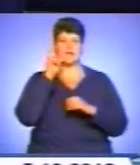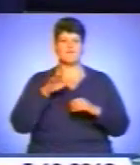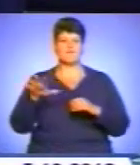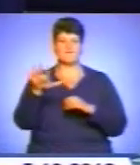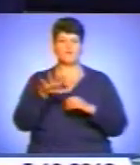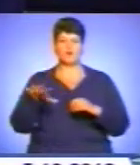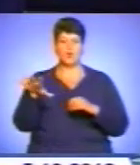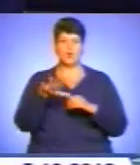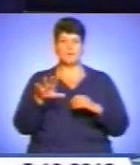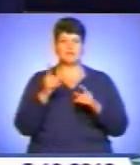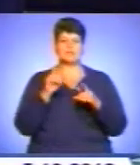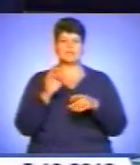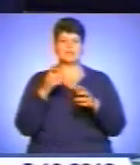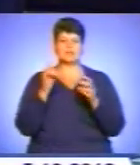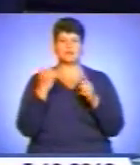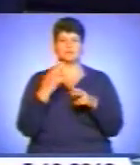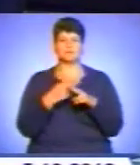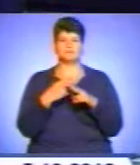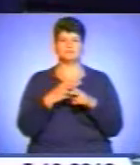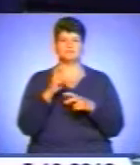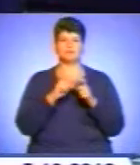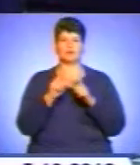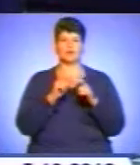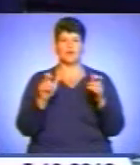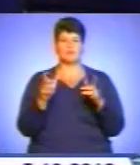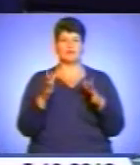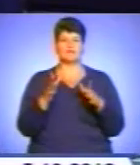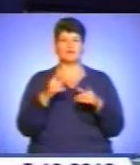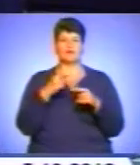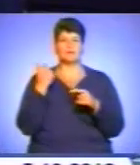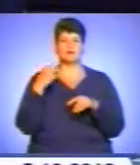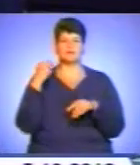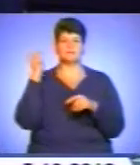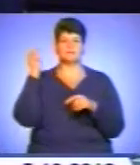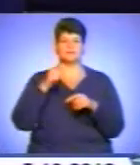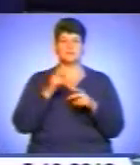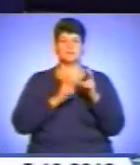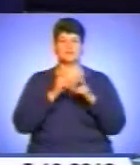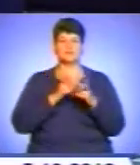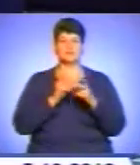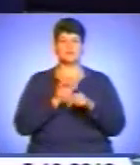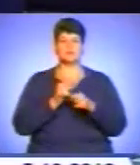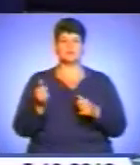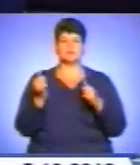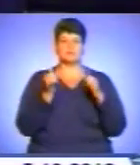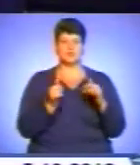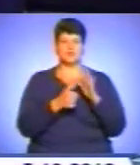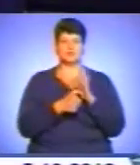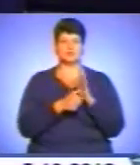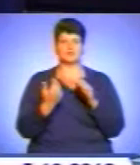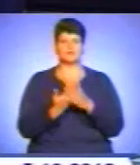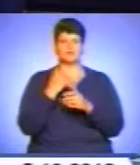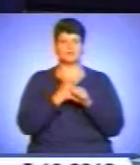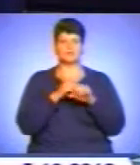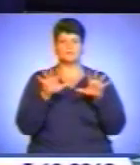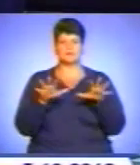Відкривати завод до Дніпропетровська приїхав президент. Глава держави відзначив, підприємство забезпечить понад 600 нових робочих місць